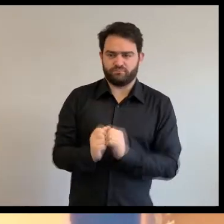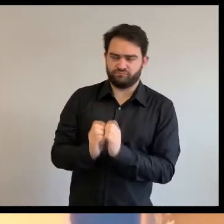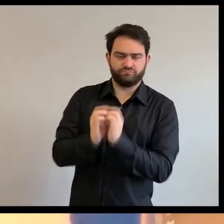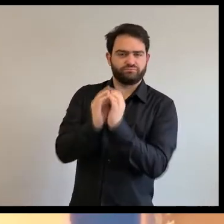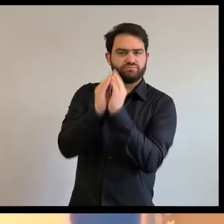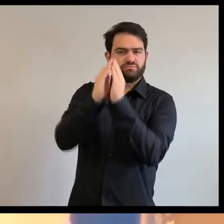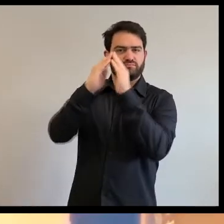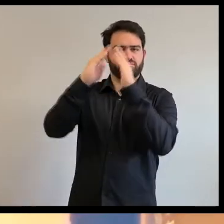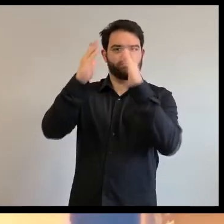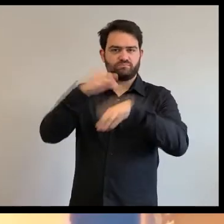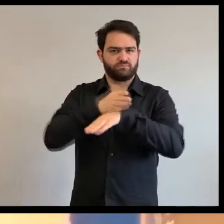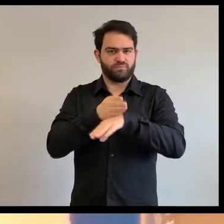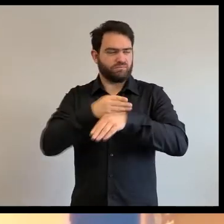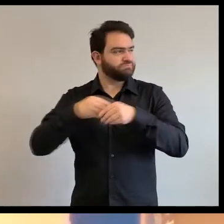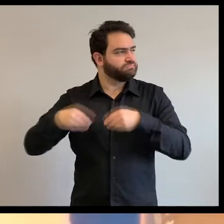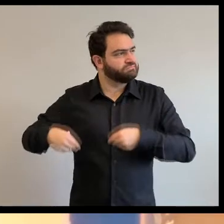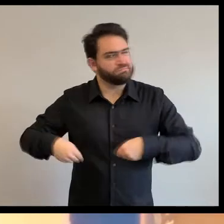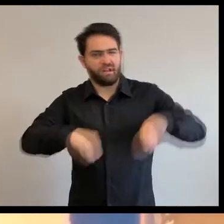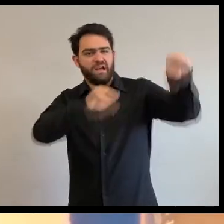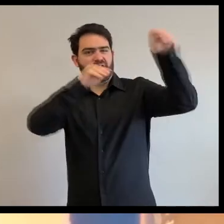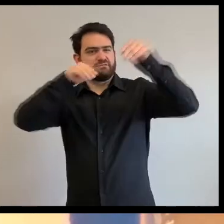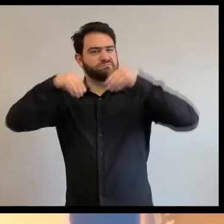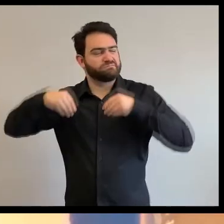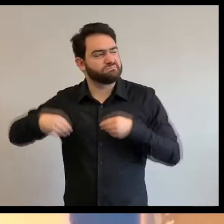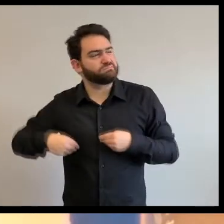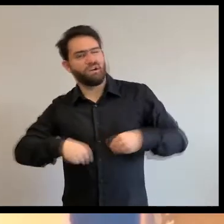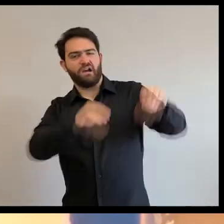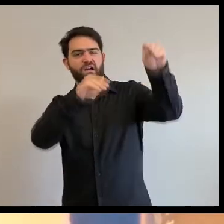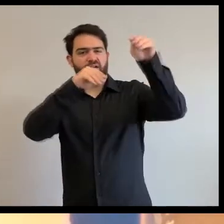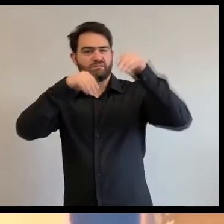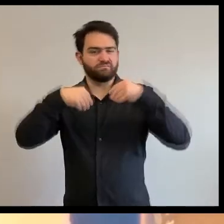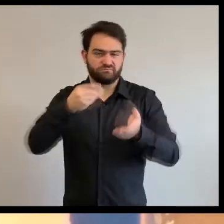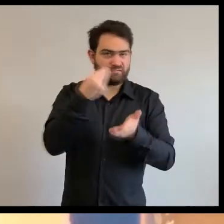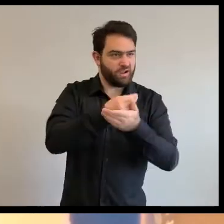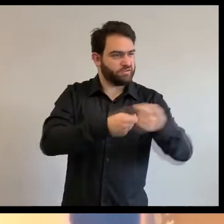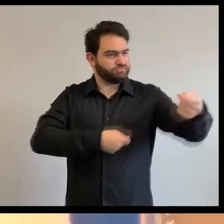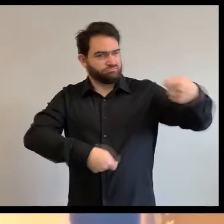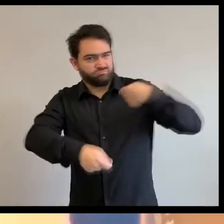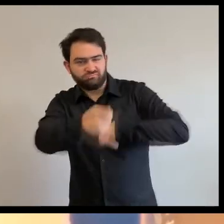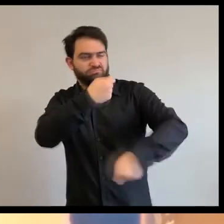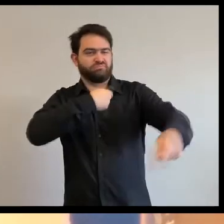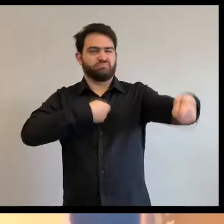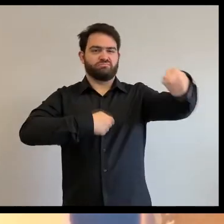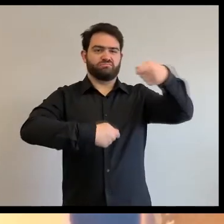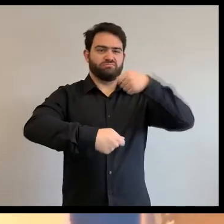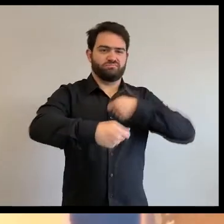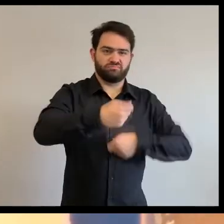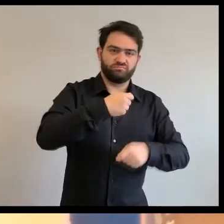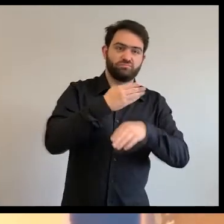vendre. Et la nuit, comme il avait froid, ils ont allumé un feu.